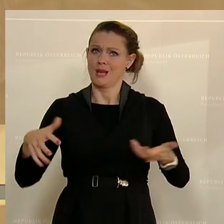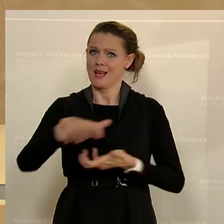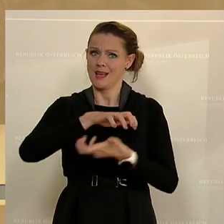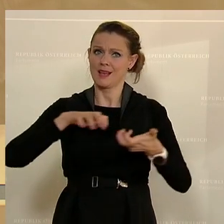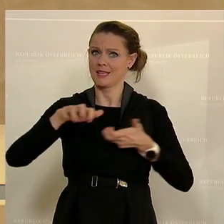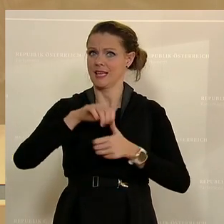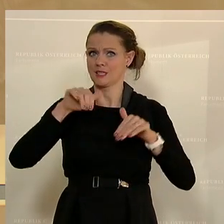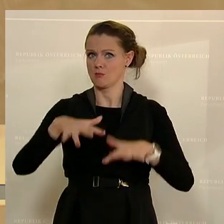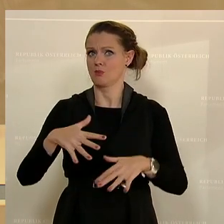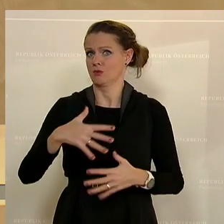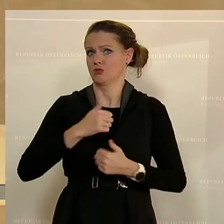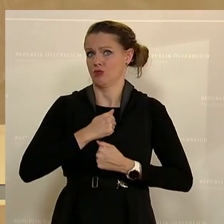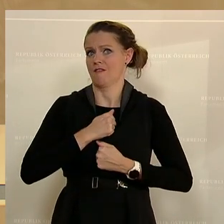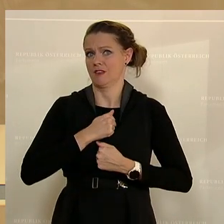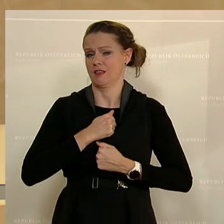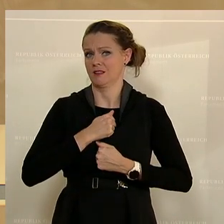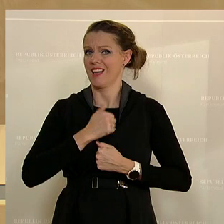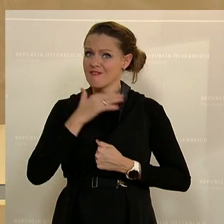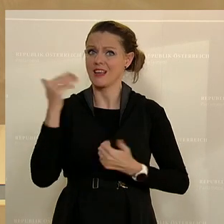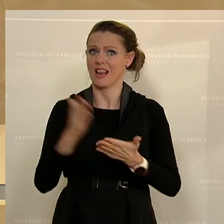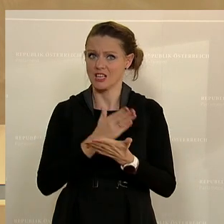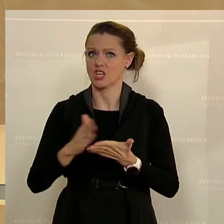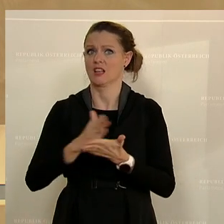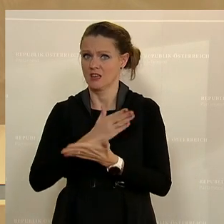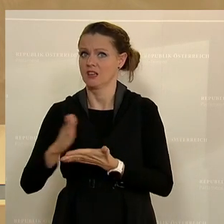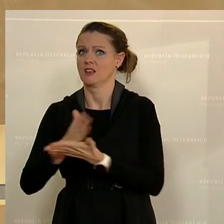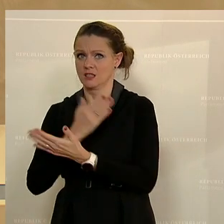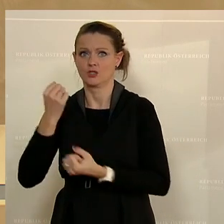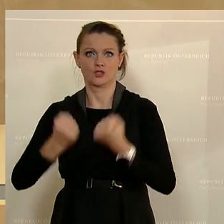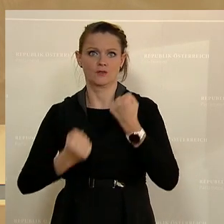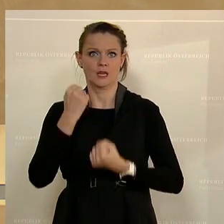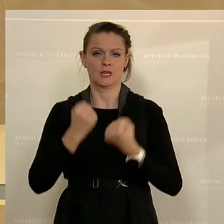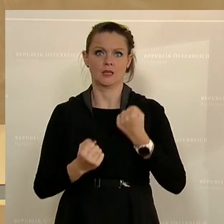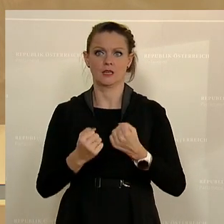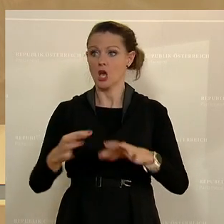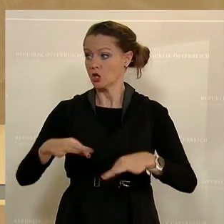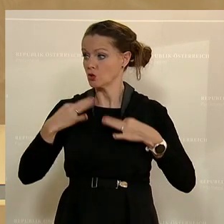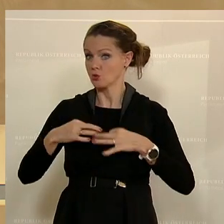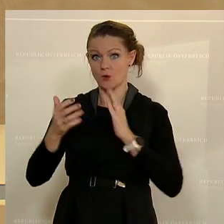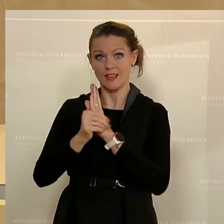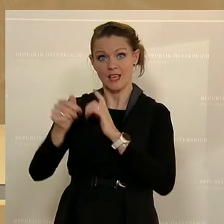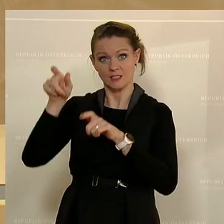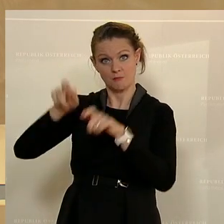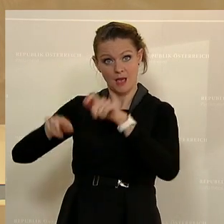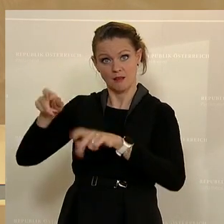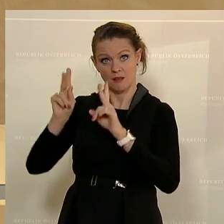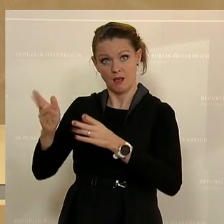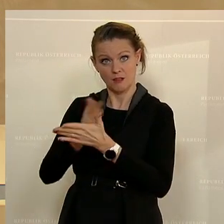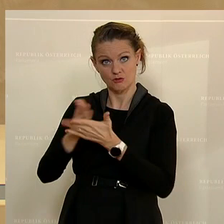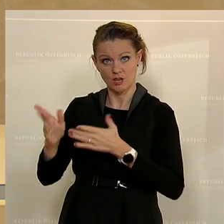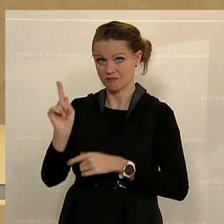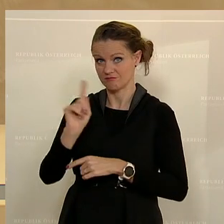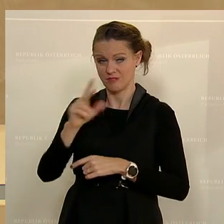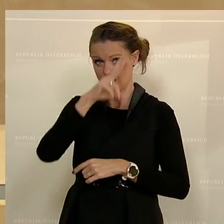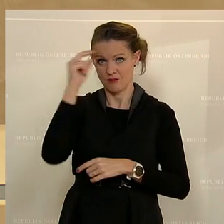Vielzahl von schwierigen Entscheidungen zu treffen haben. Und zwar Entscheidungen, die nicht von Gesundheitsexpertinnen zu treffen sind. Das ist eine weitere Forderung in diesem